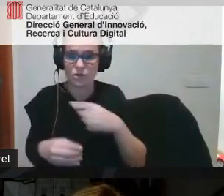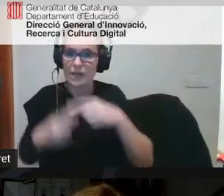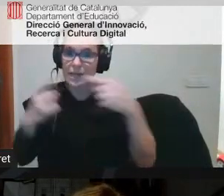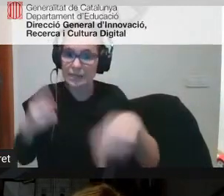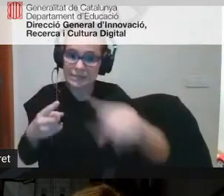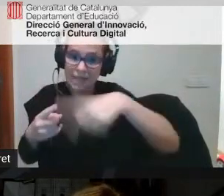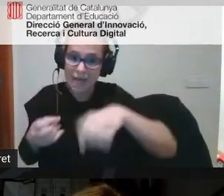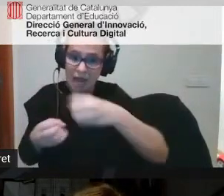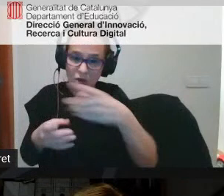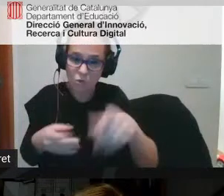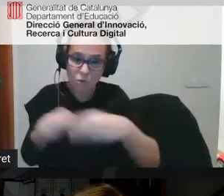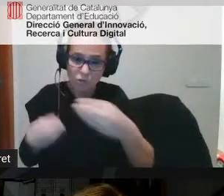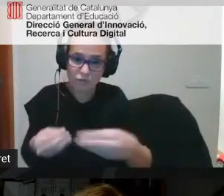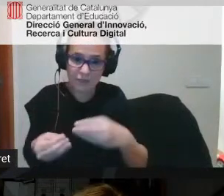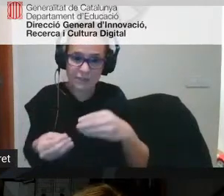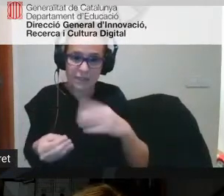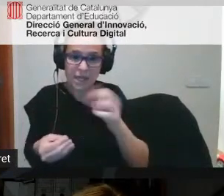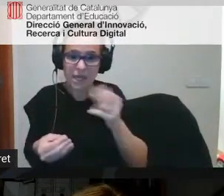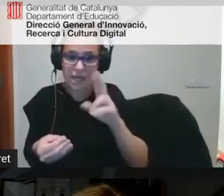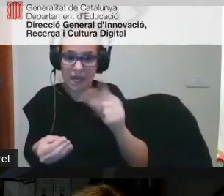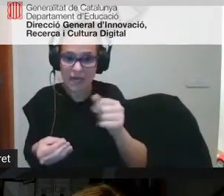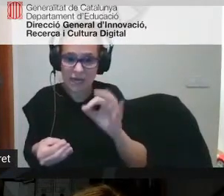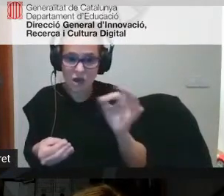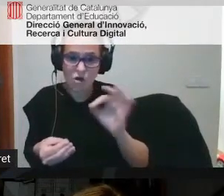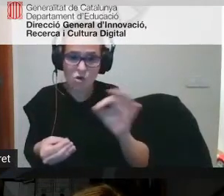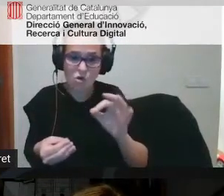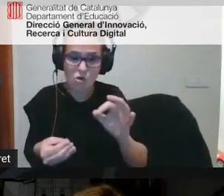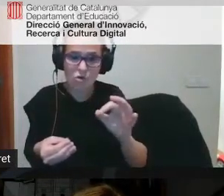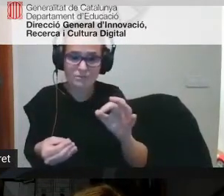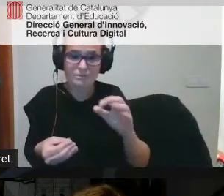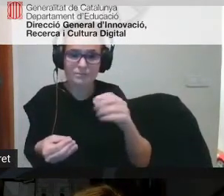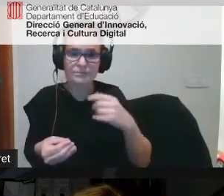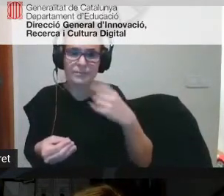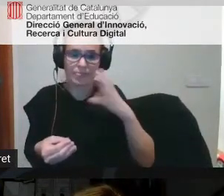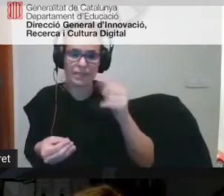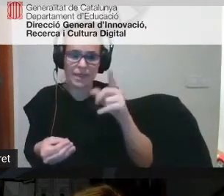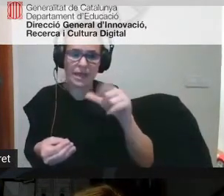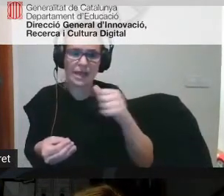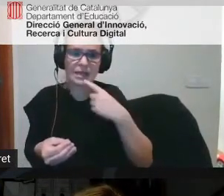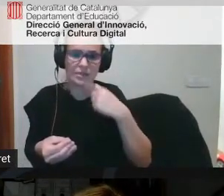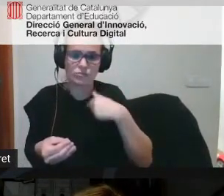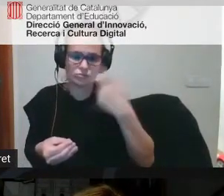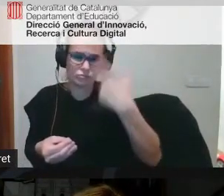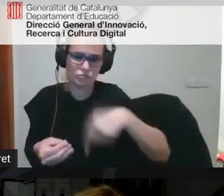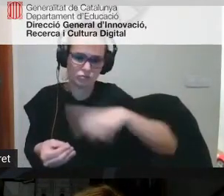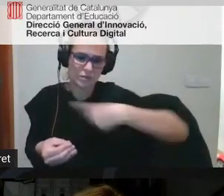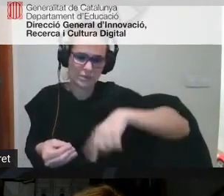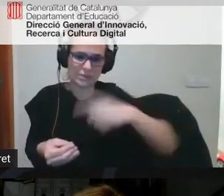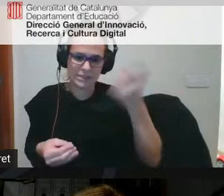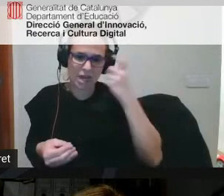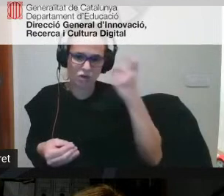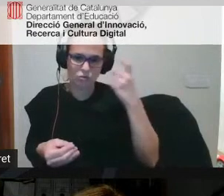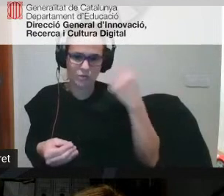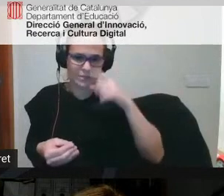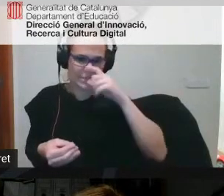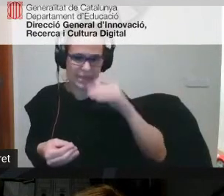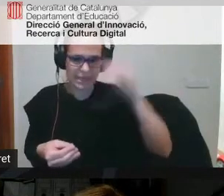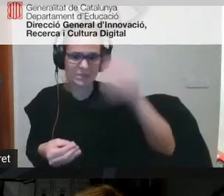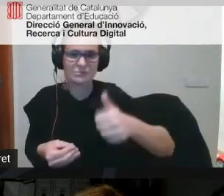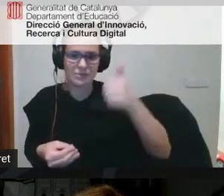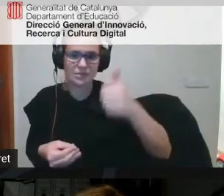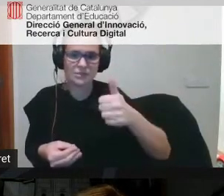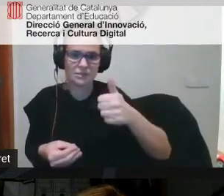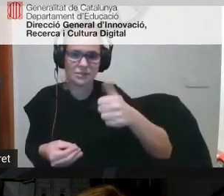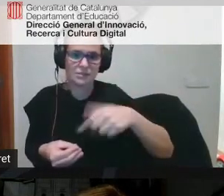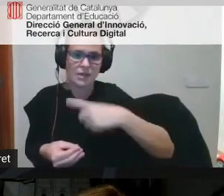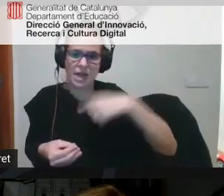dels altres dos o la Carla o el Montessori Carla digues nosaltres que els nostres alumnes ja són una mica més grans la